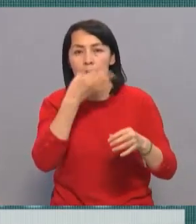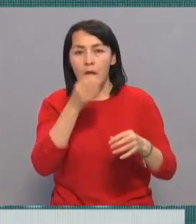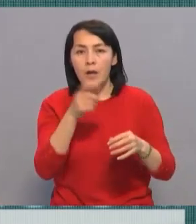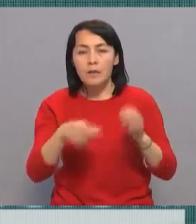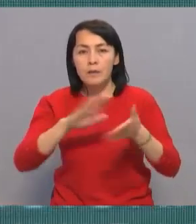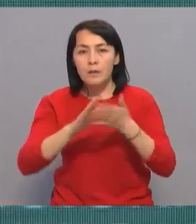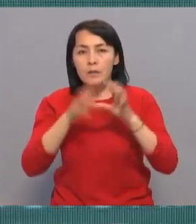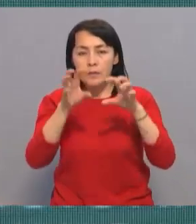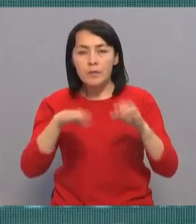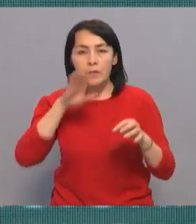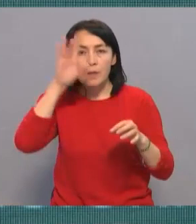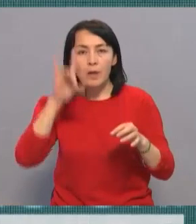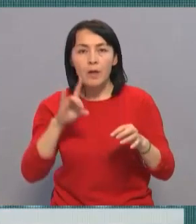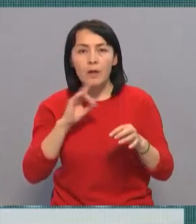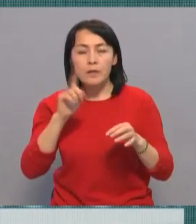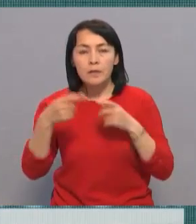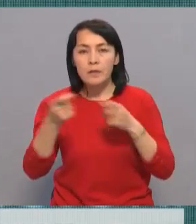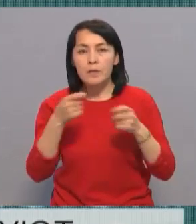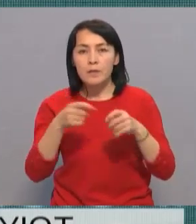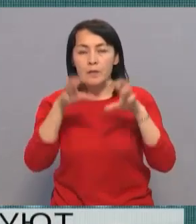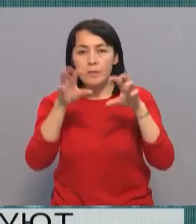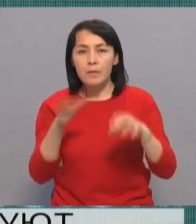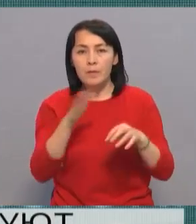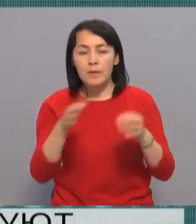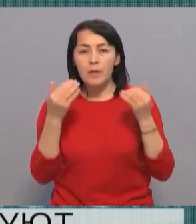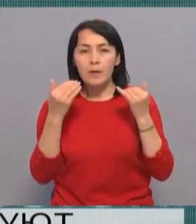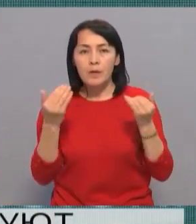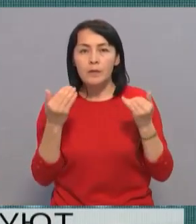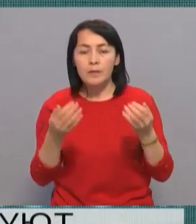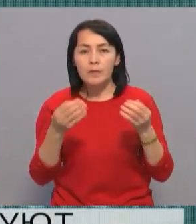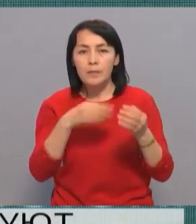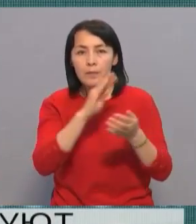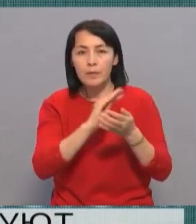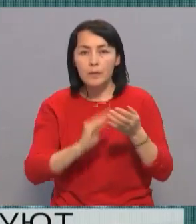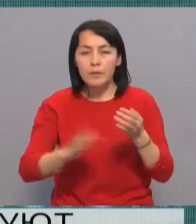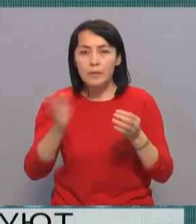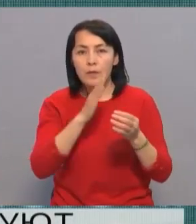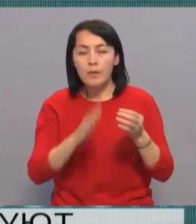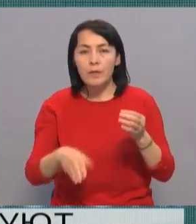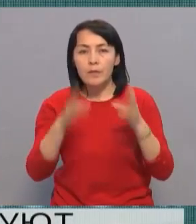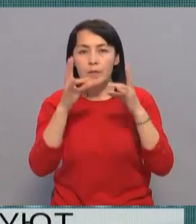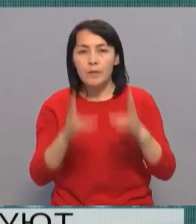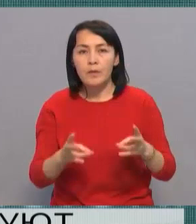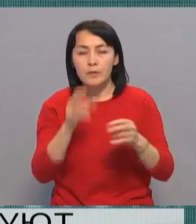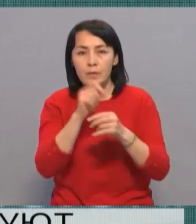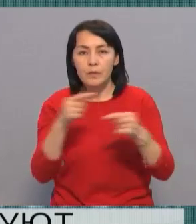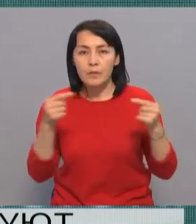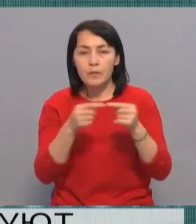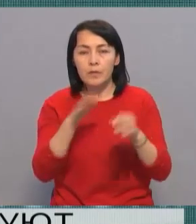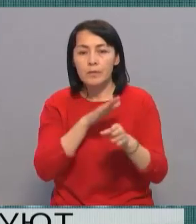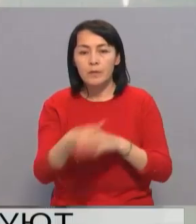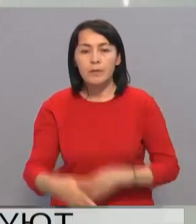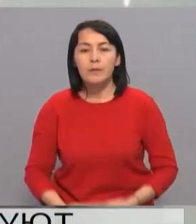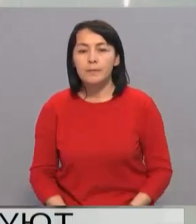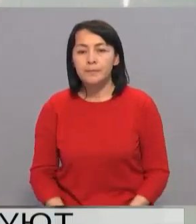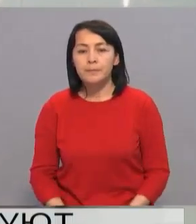согласно Кодекса Республики Казахстан об административных правонарушениях и выдается санитарное предписание об устранении нарушений с указанием сроков исполнения.